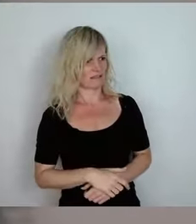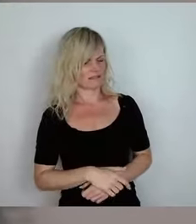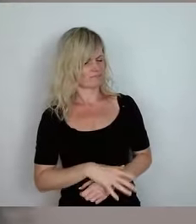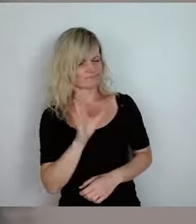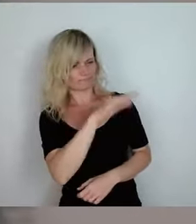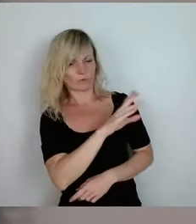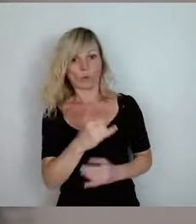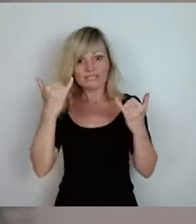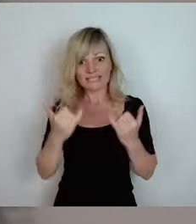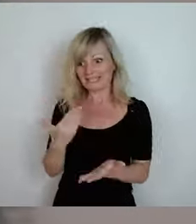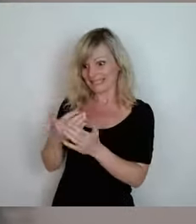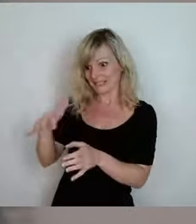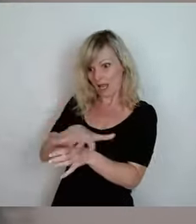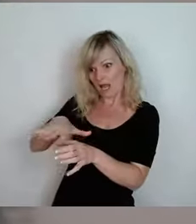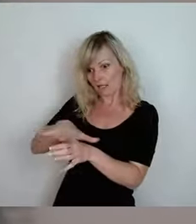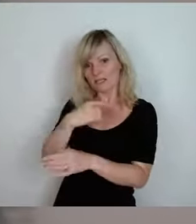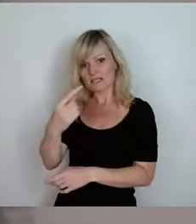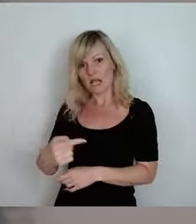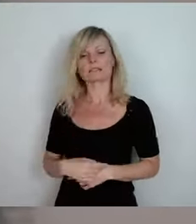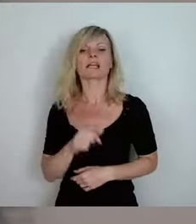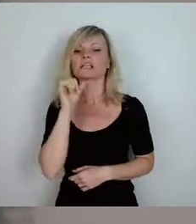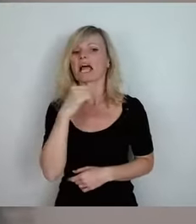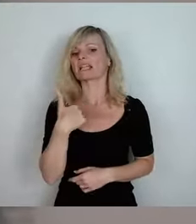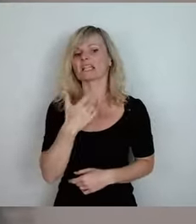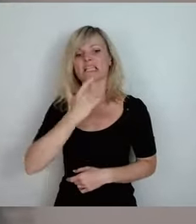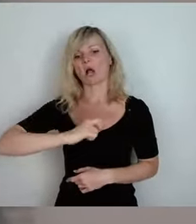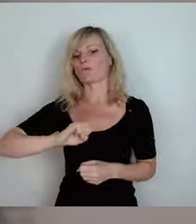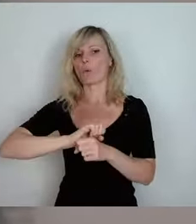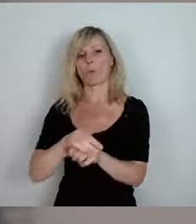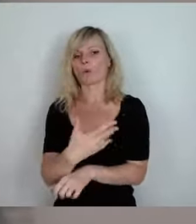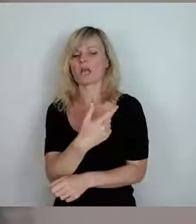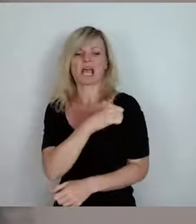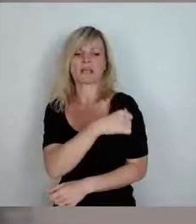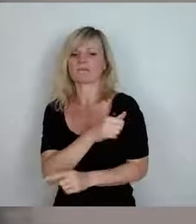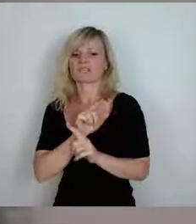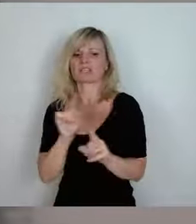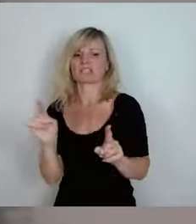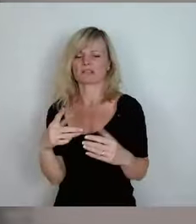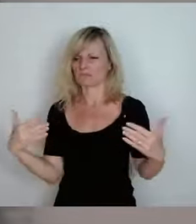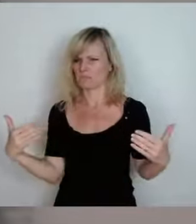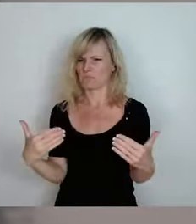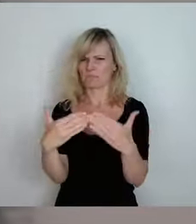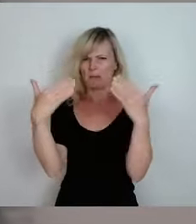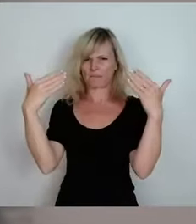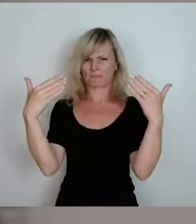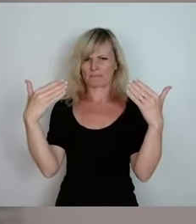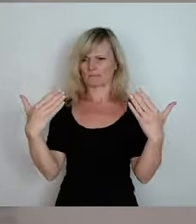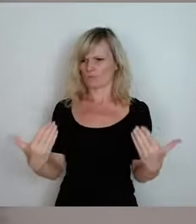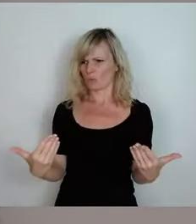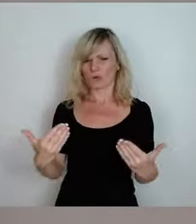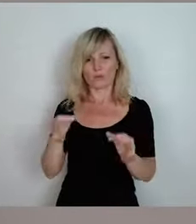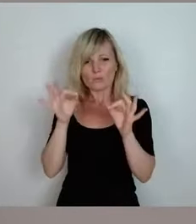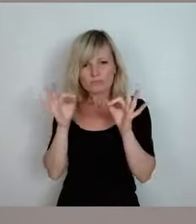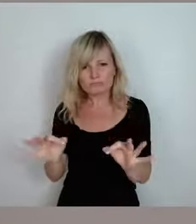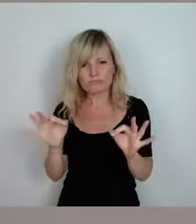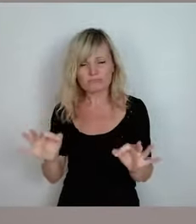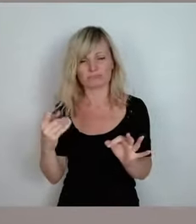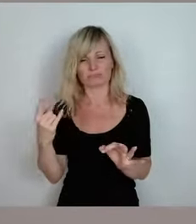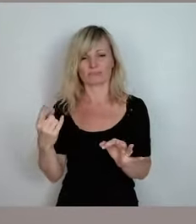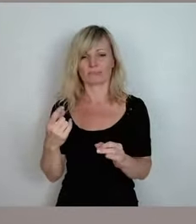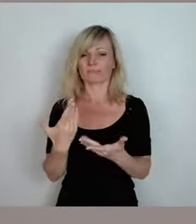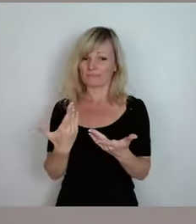mich nicht impfen. Es ist doch ein, ein wirklich eine solche großartige Angelegenheit, dass durch den